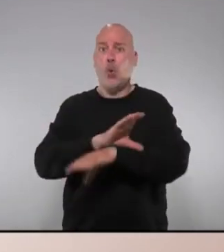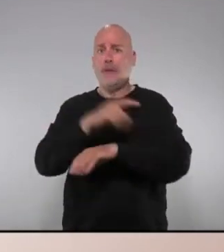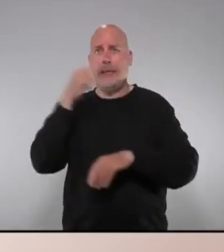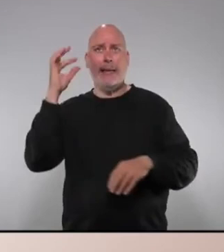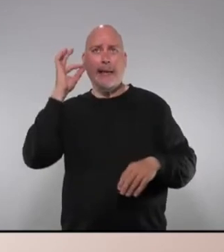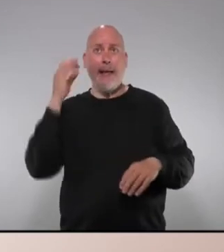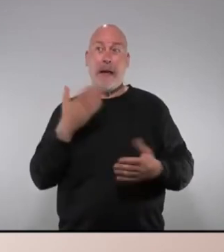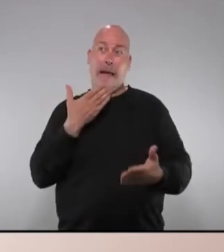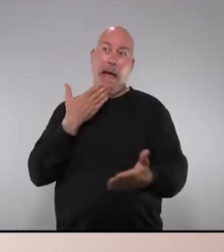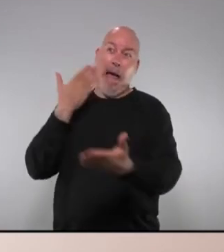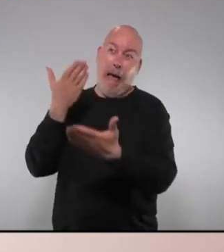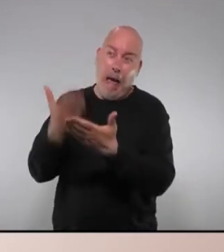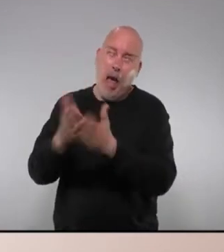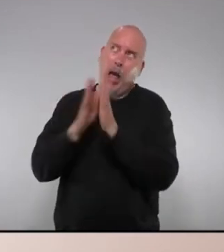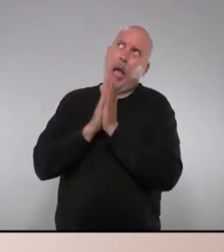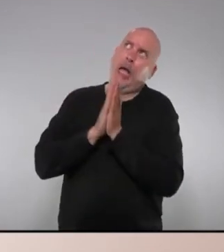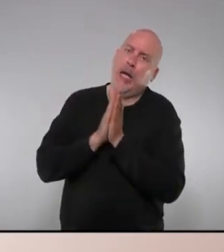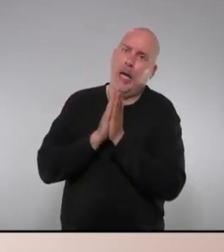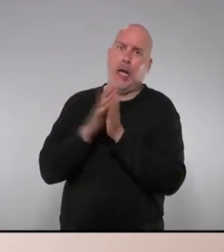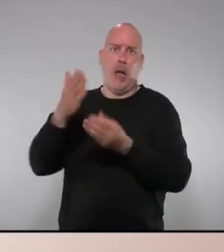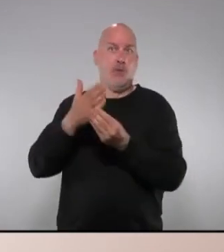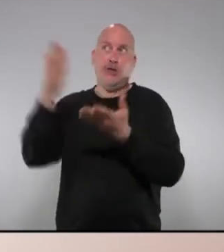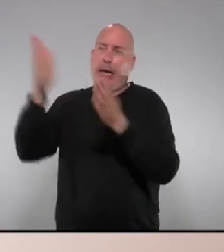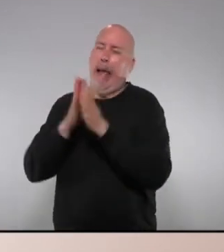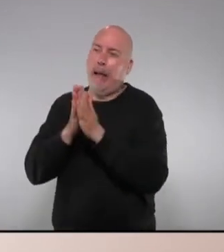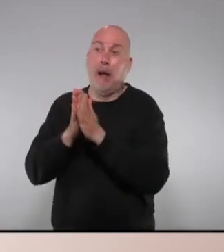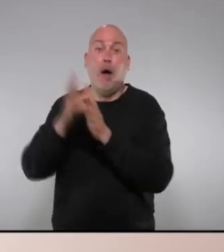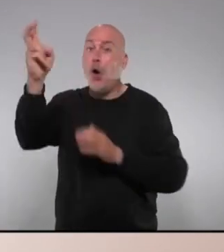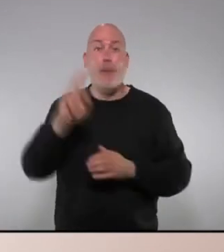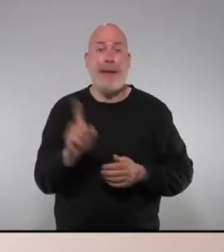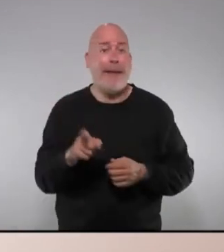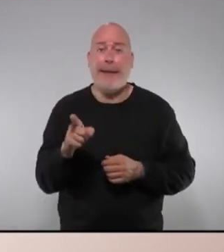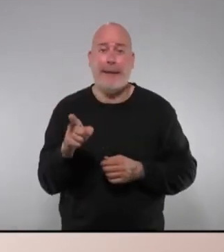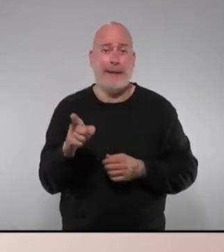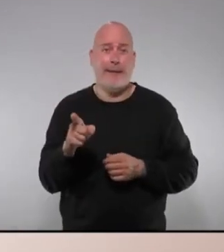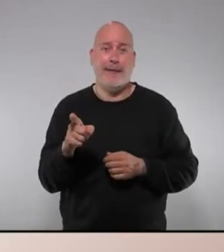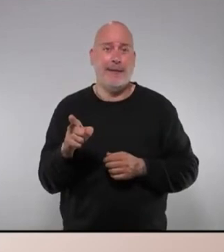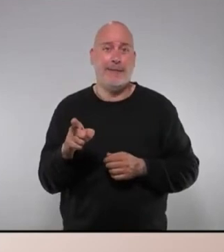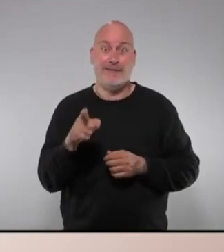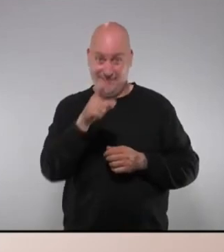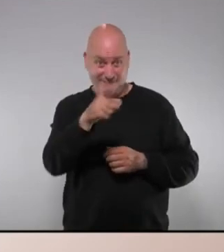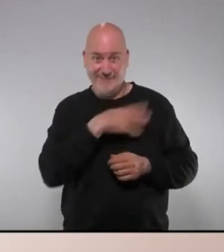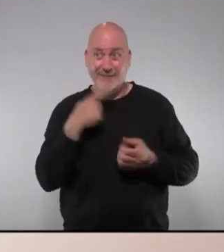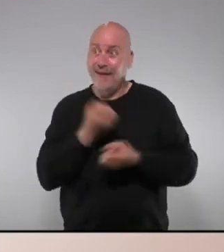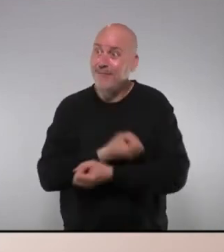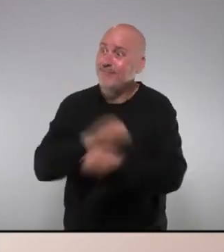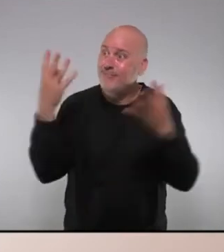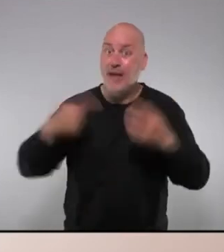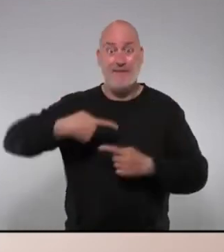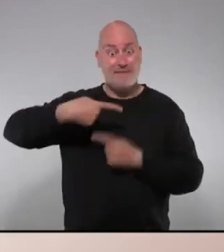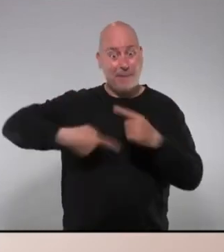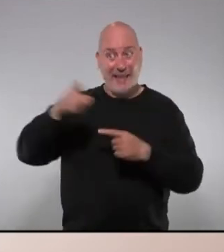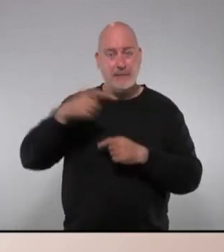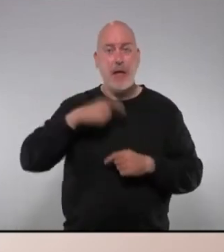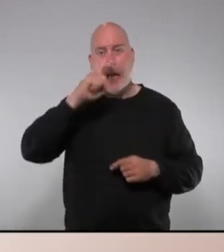de demanar de genolls a Montserrat i tot així no vindrà si no li dóna la gana aquest és el missatge que volen enviar a tots els familiars dels avis que